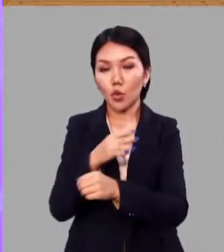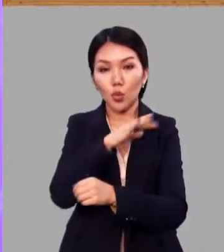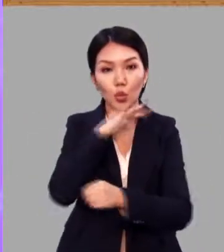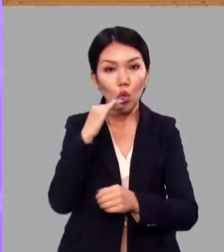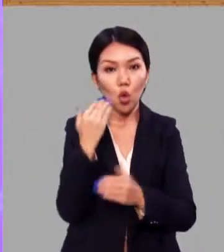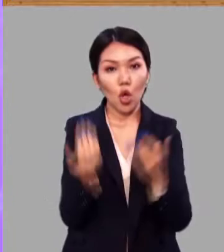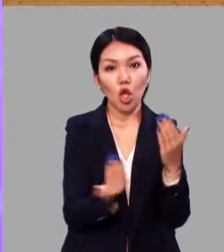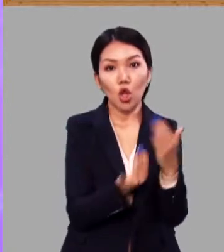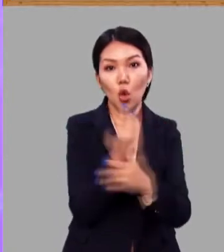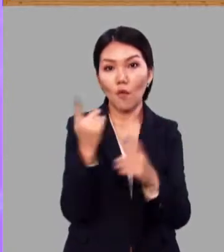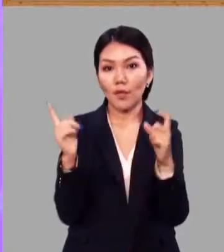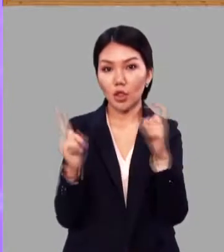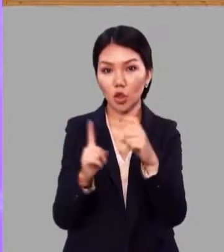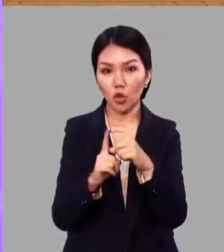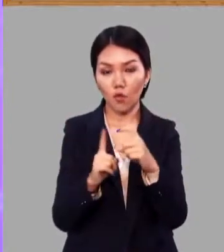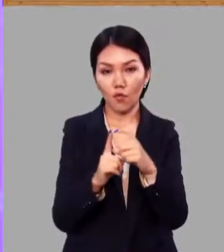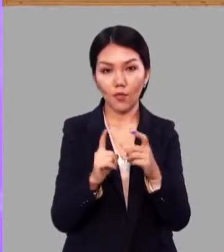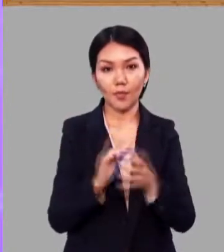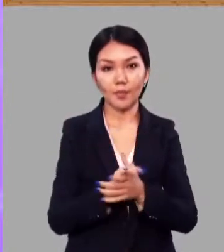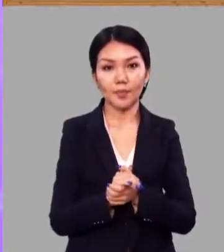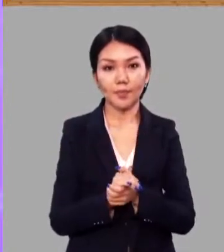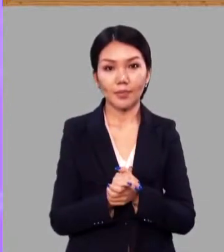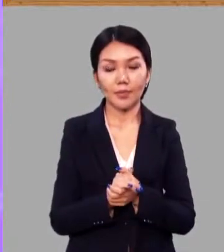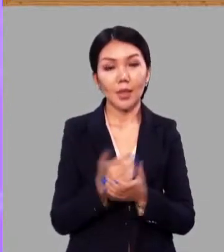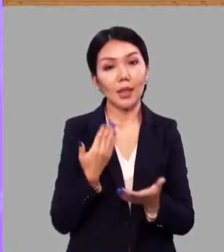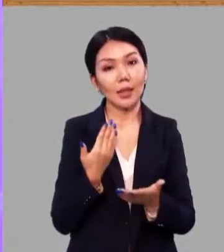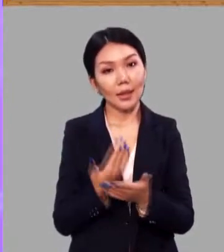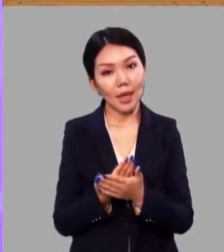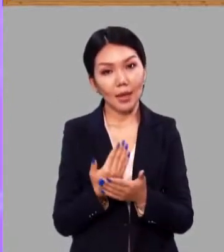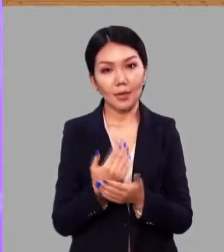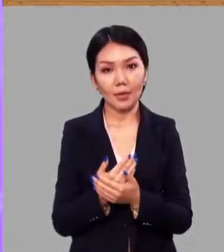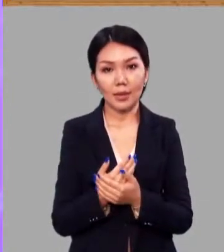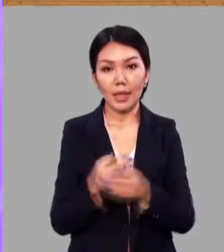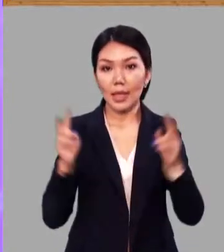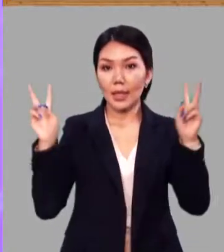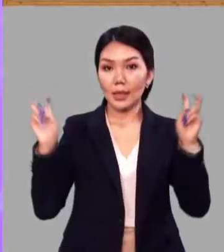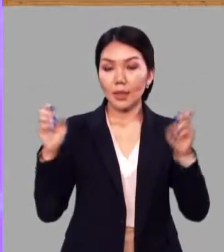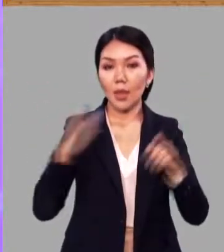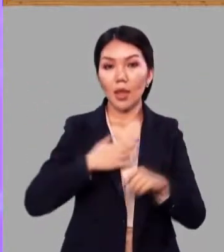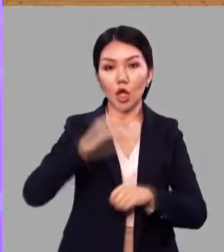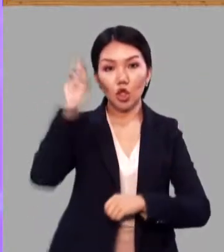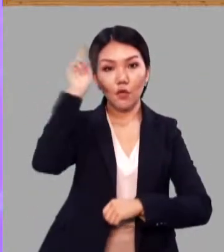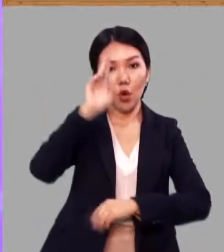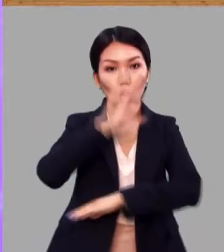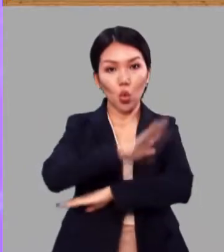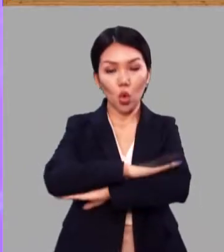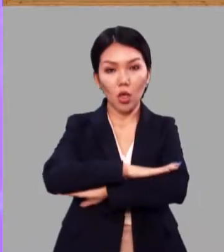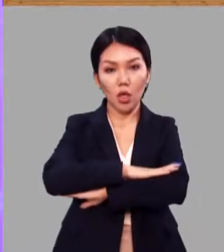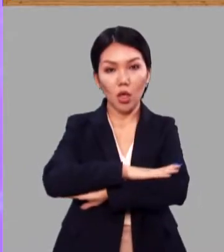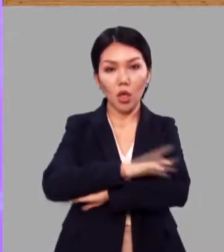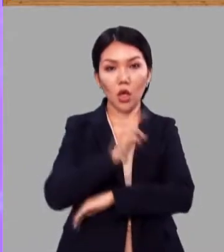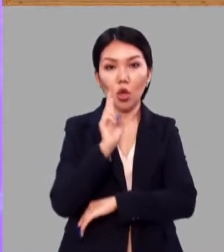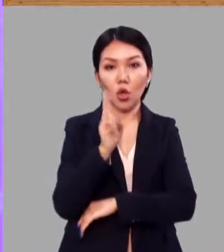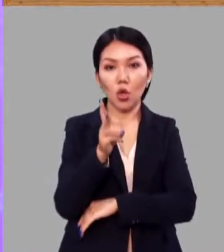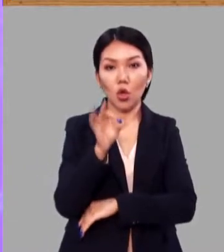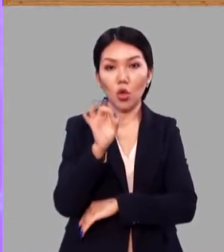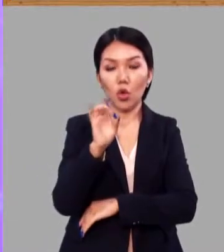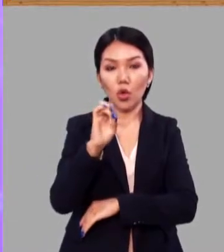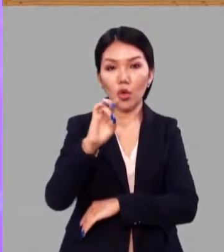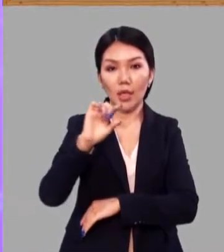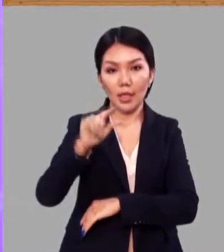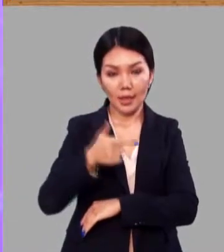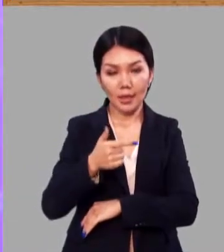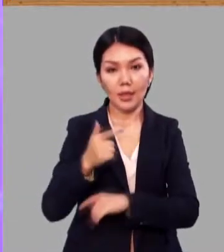много новых слов. Итак, тема нашего урока – корень